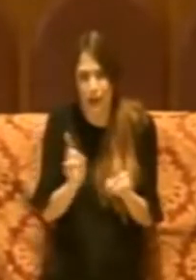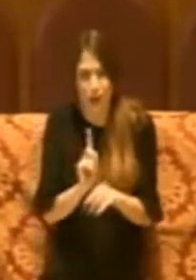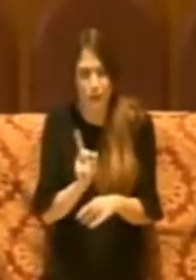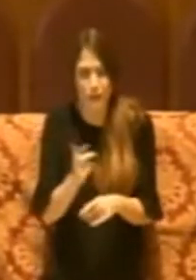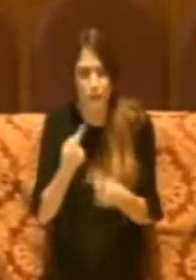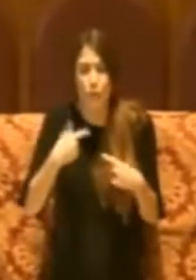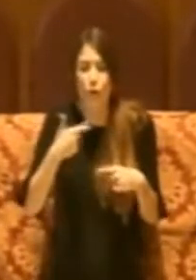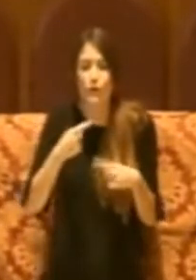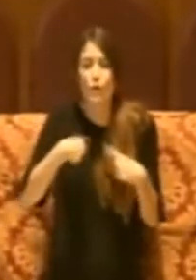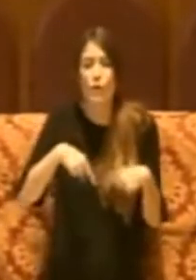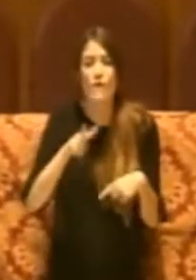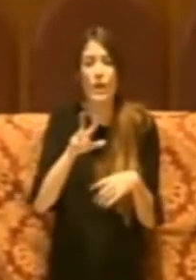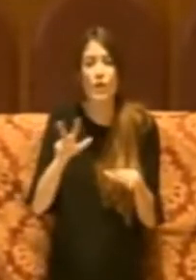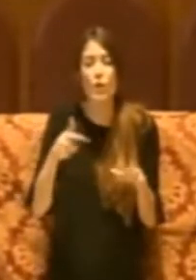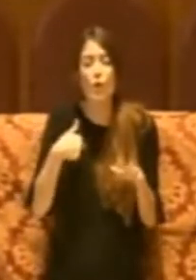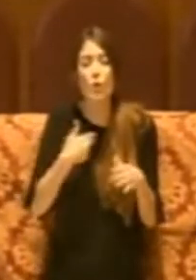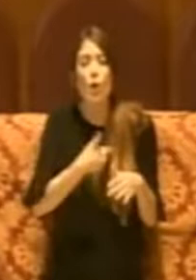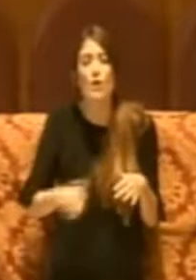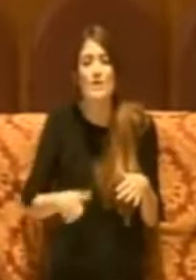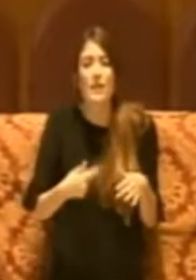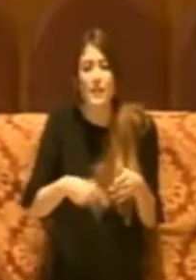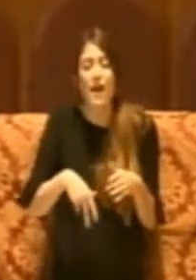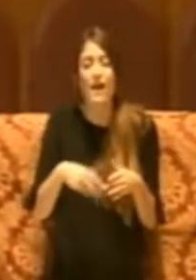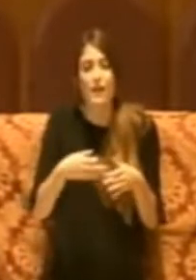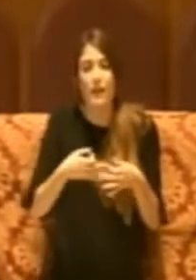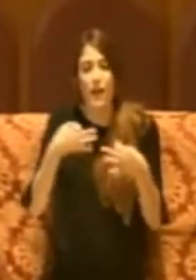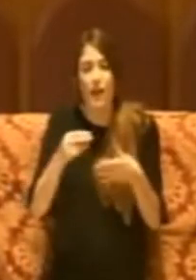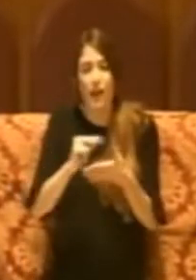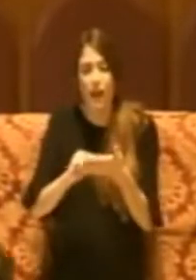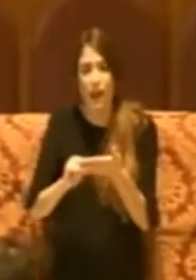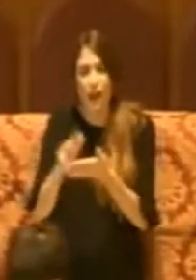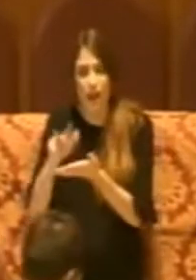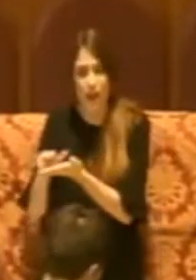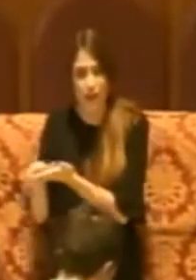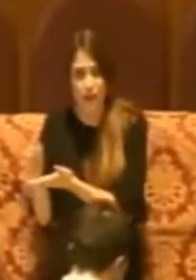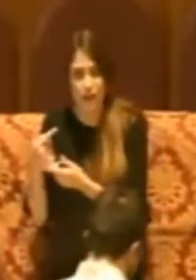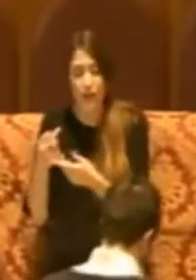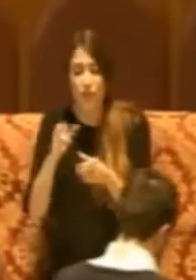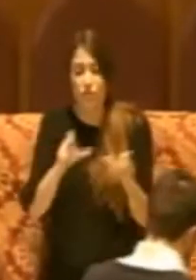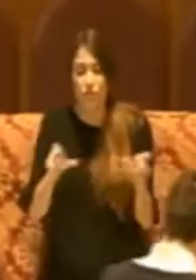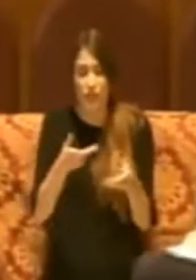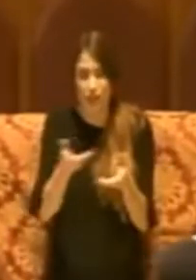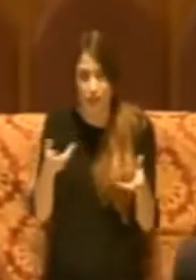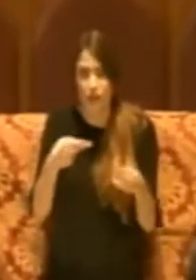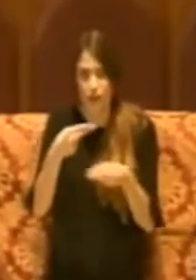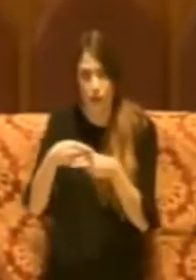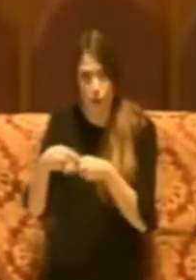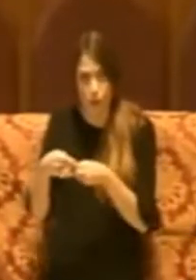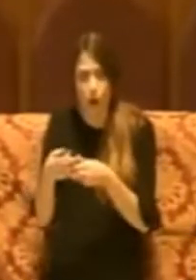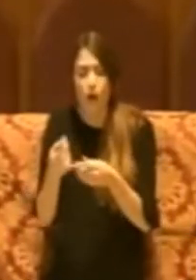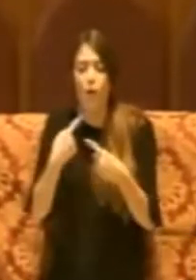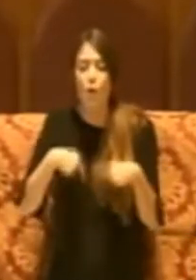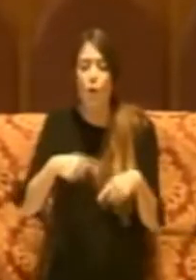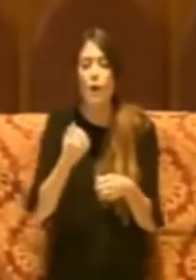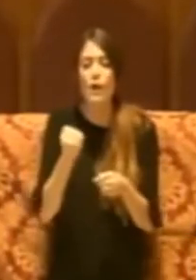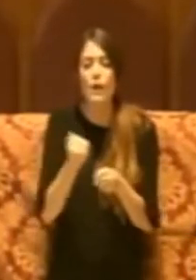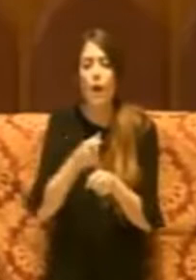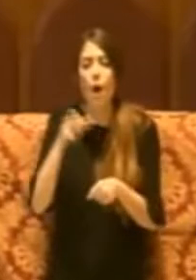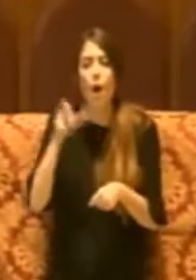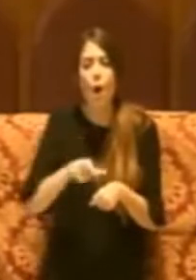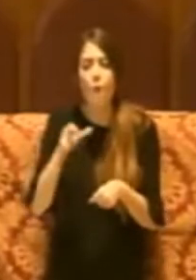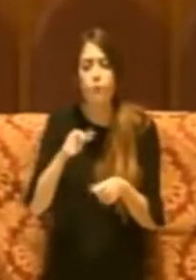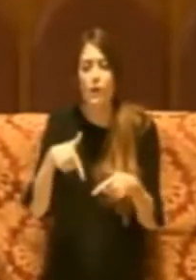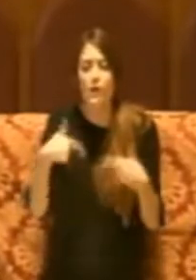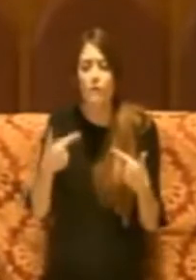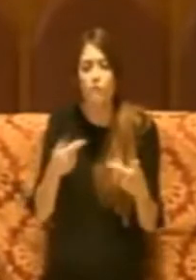consiglieri eletti nominati dai cittadini romani e abbiamo il dovere di assicurare la nostra presenza e